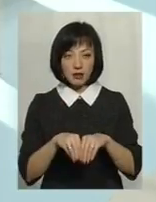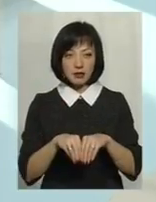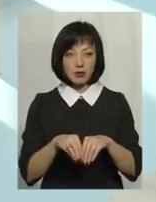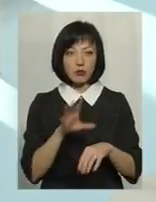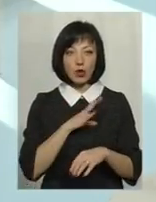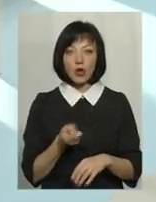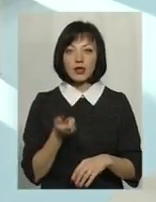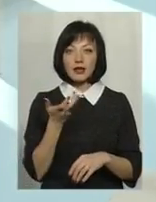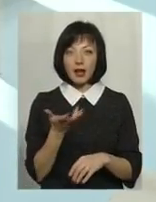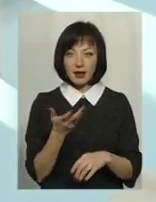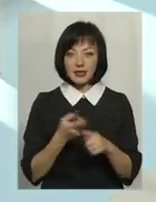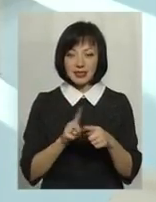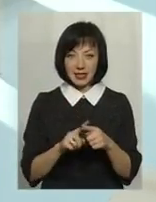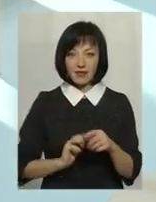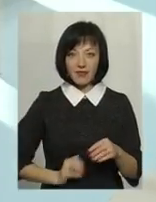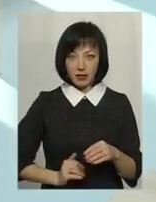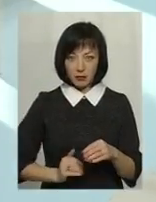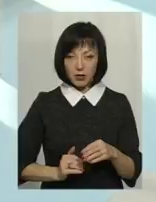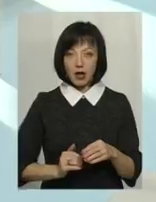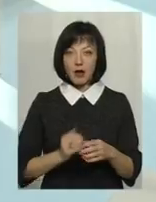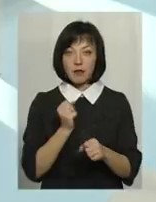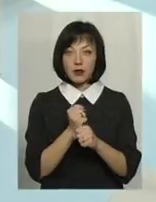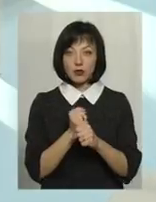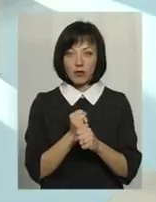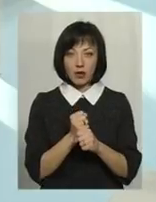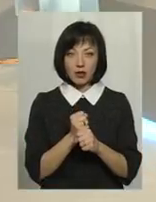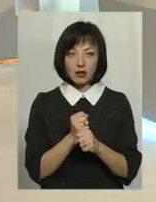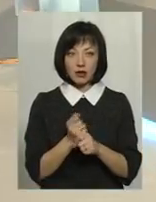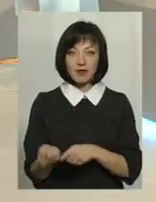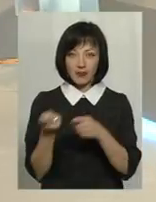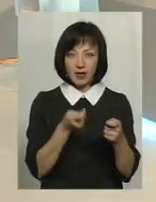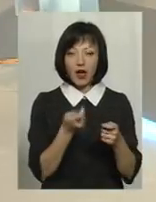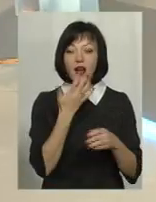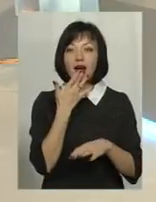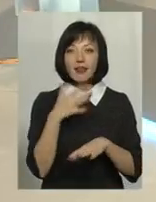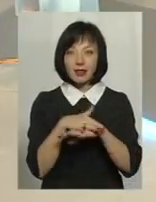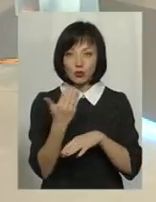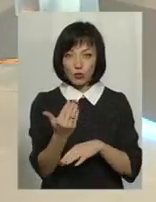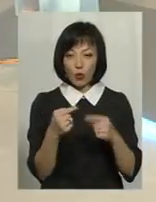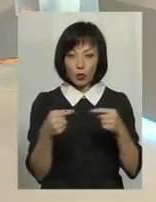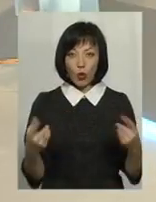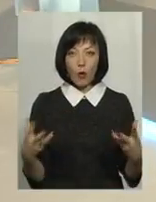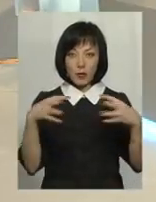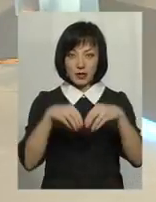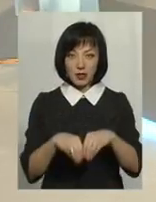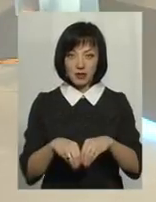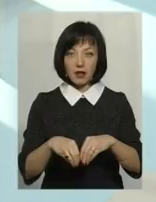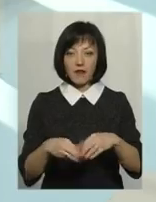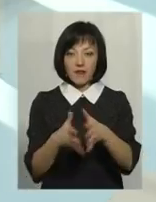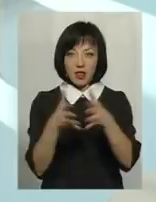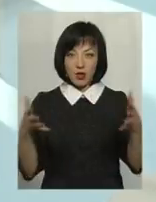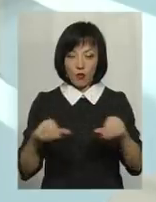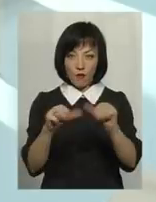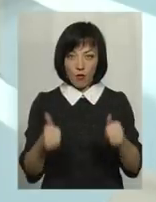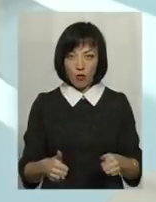було декілька дистрибіційних компаній, які працювали в етнічному продукту, і вони зараз об'єдналися в кластерну форму, тобто вони між